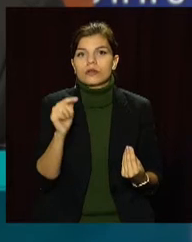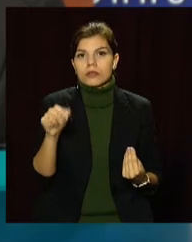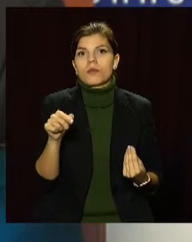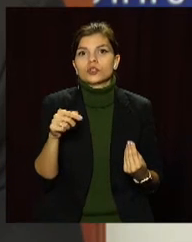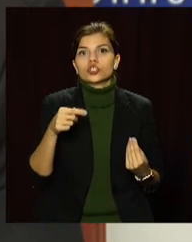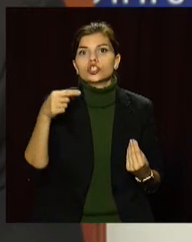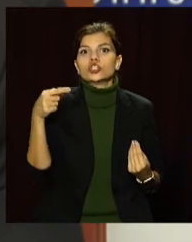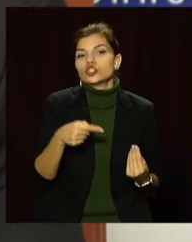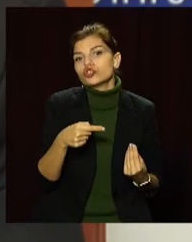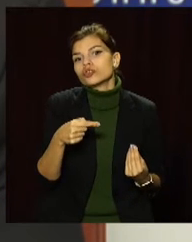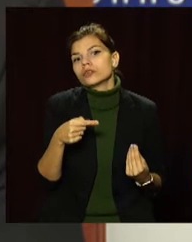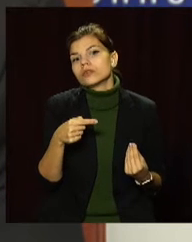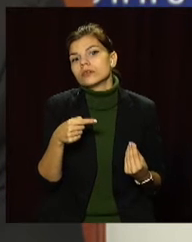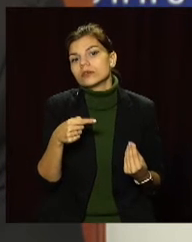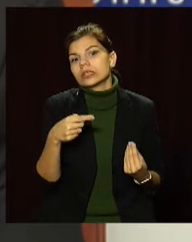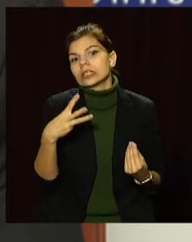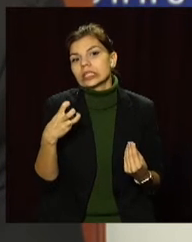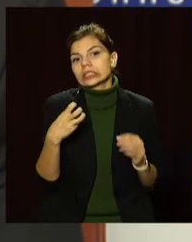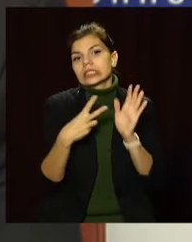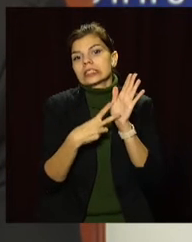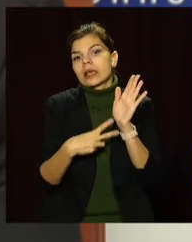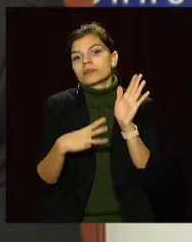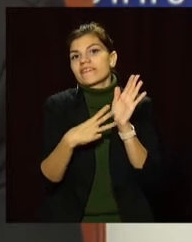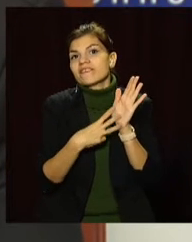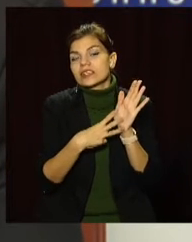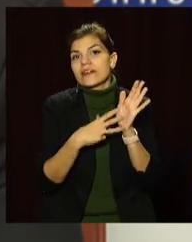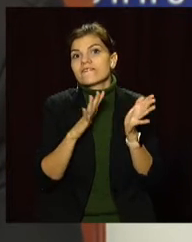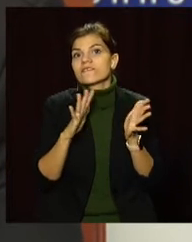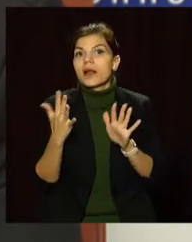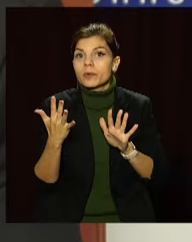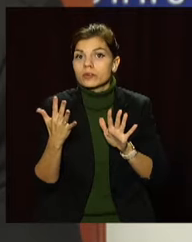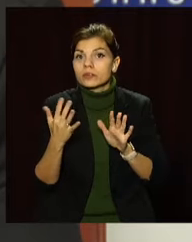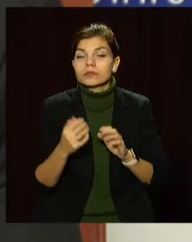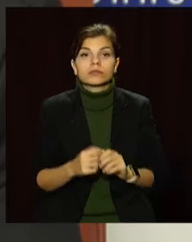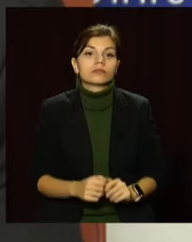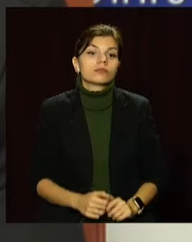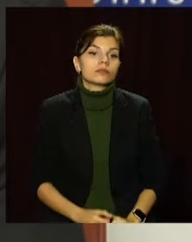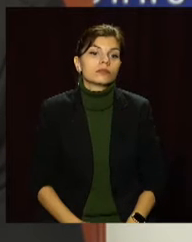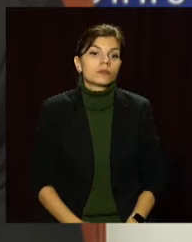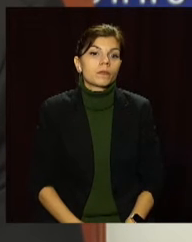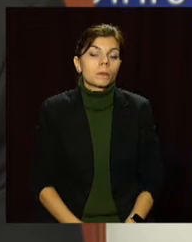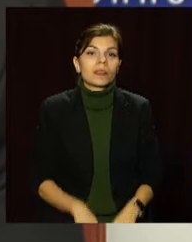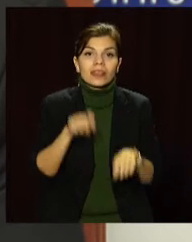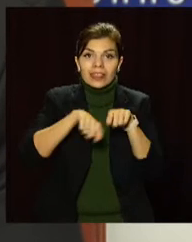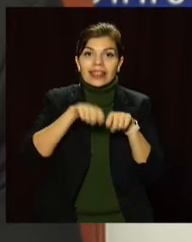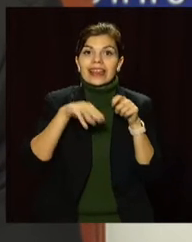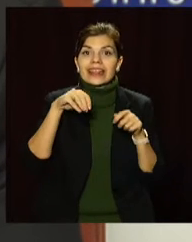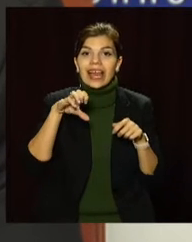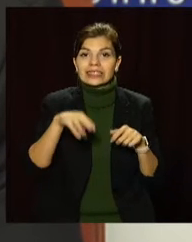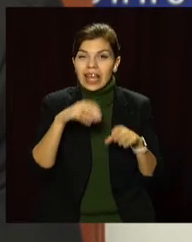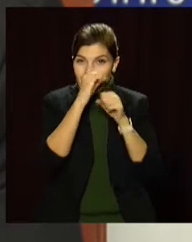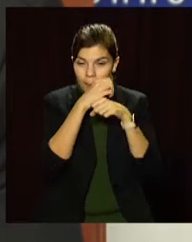1378 випадків. Тестування в